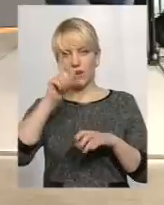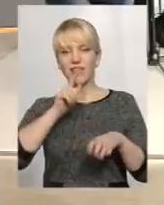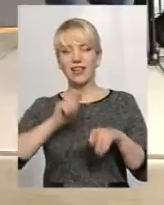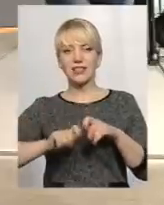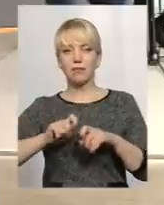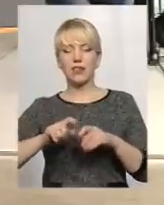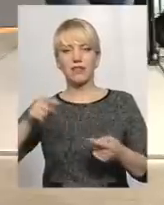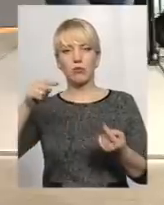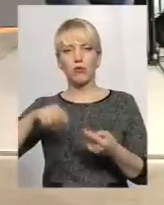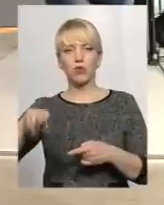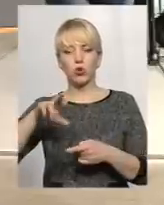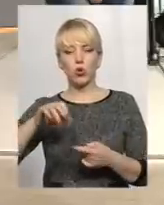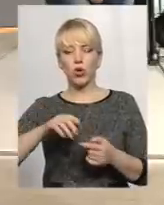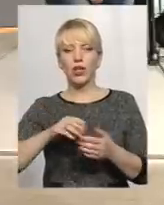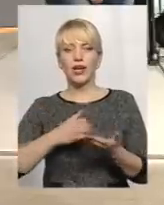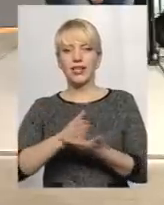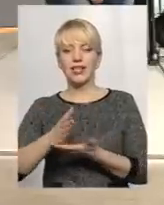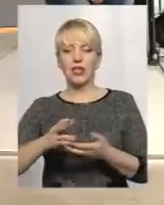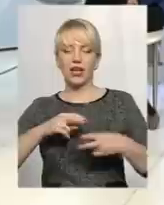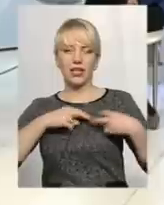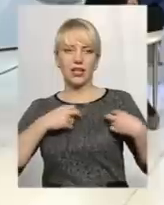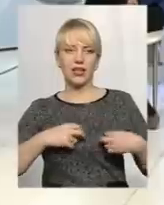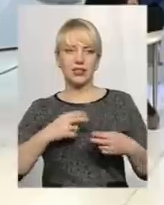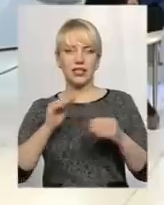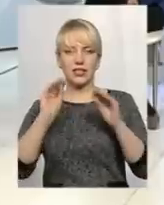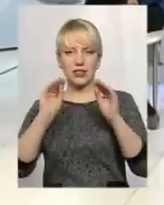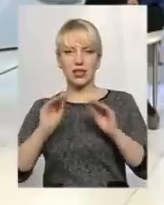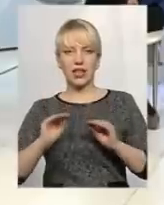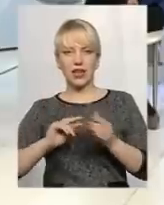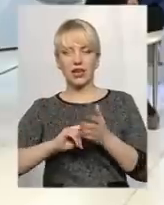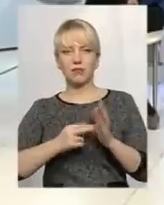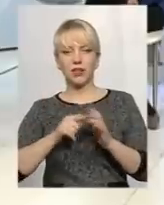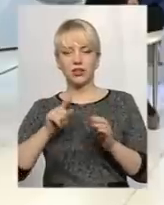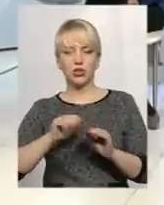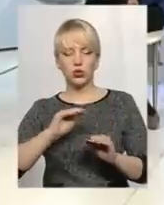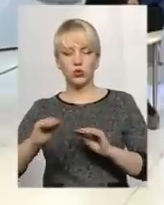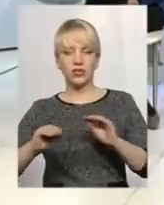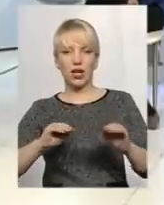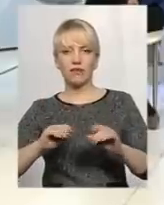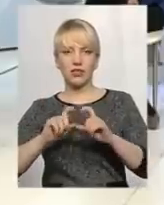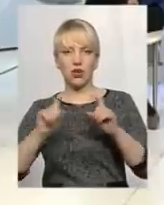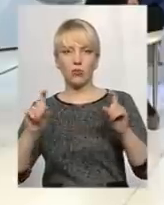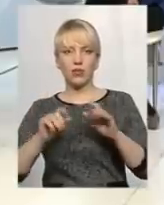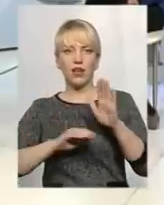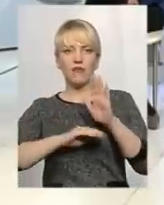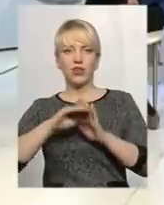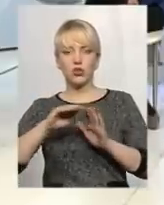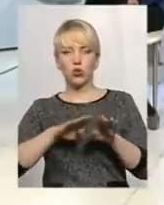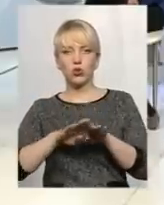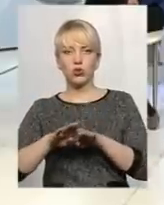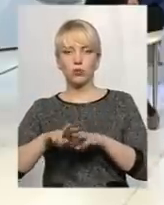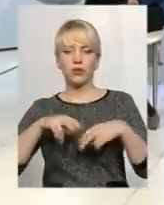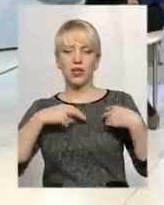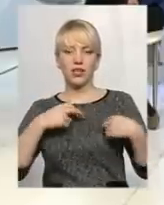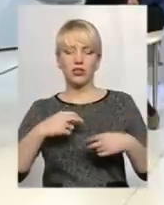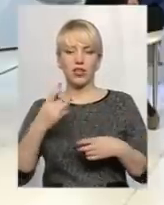відповідності до критеріїв ризику складає плани. І туди ставляться об'єкти високого ступеню ризику. Один раз на рік,